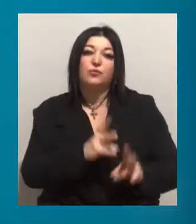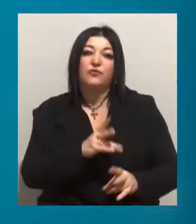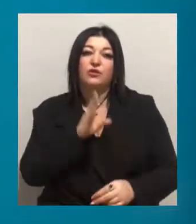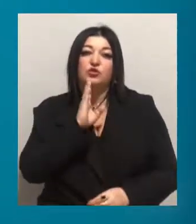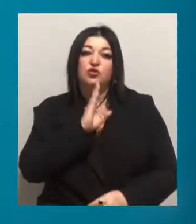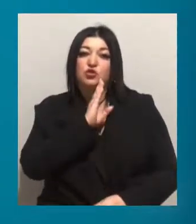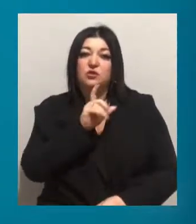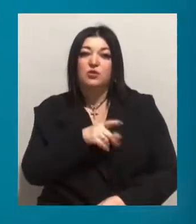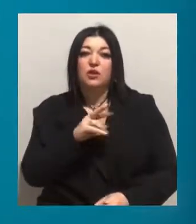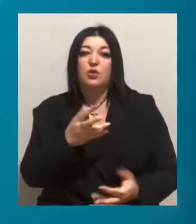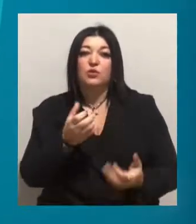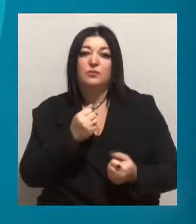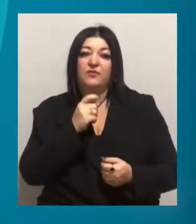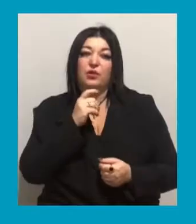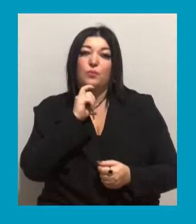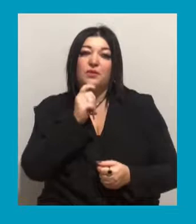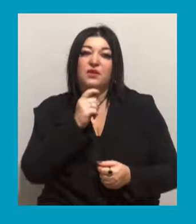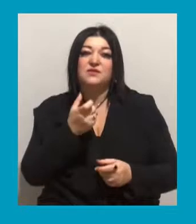отримання коментарів з приводу ситуації.